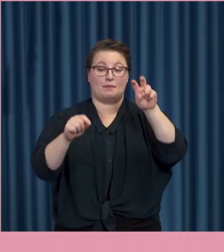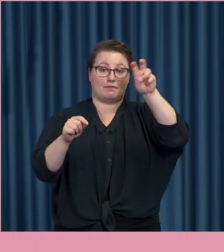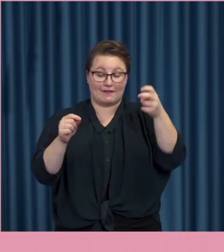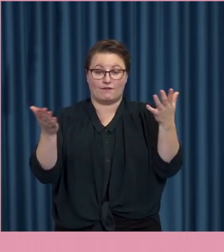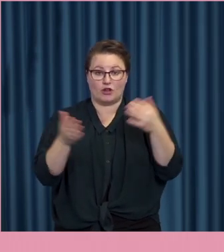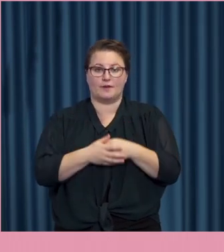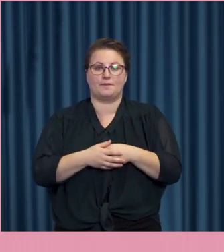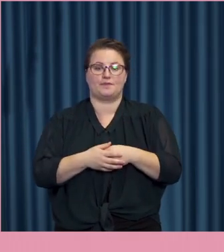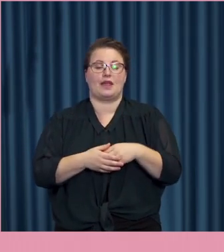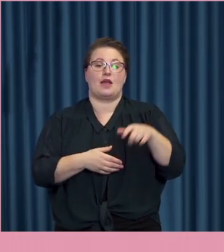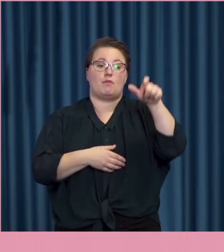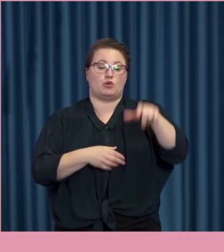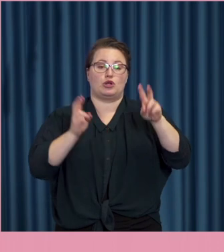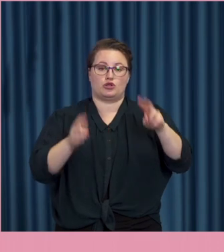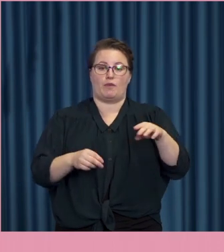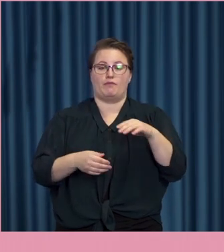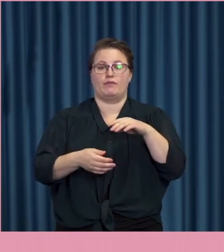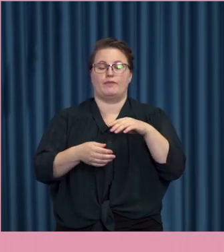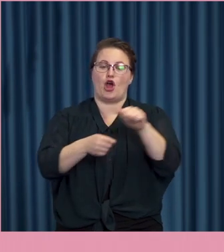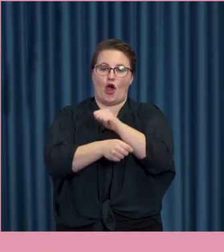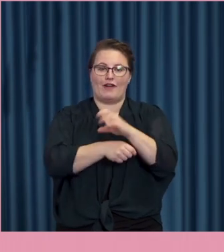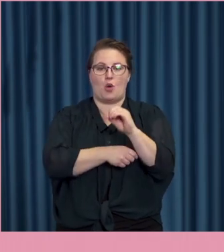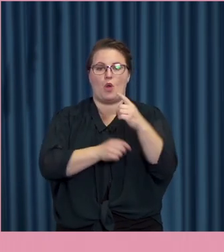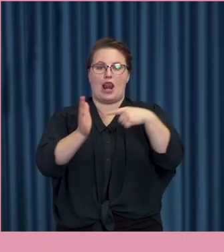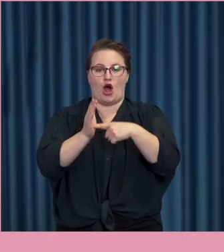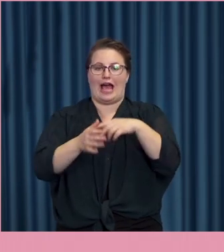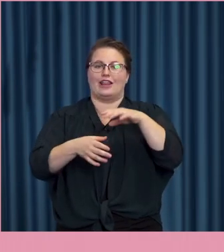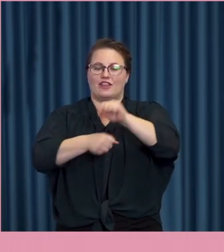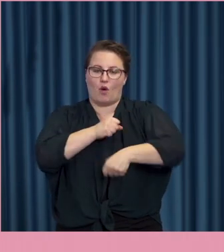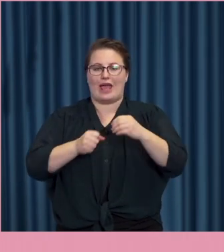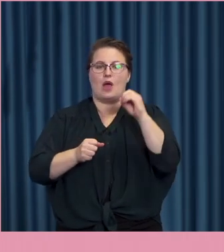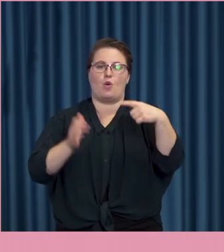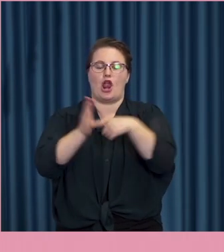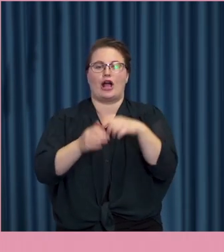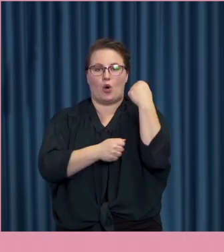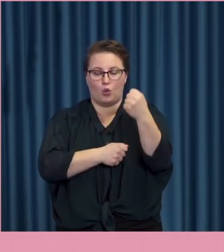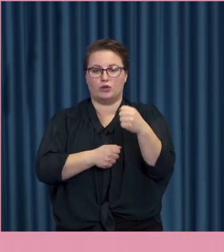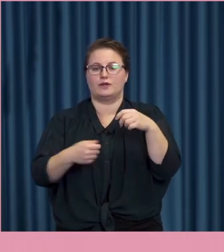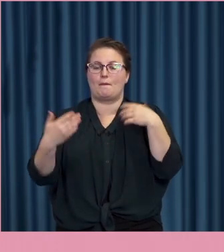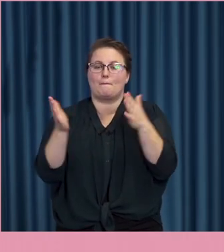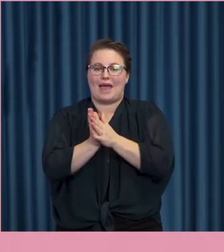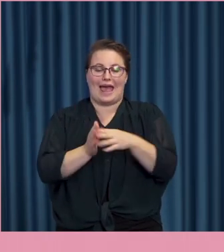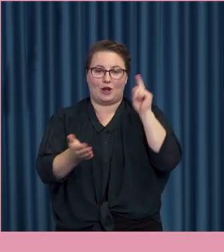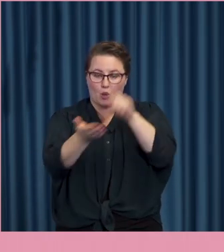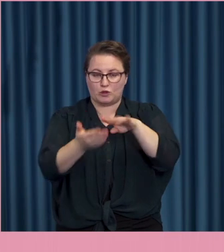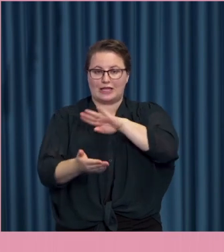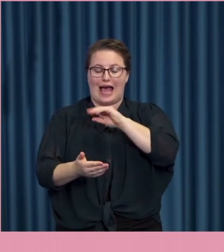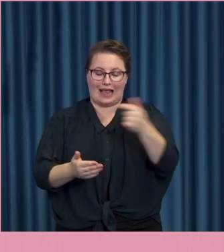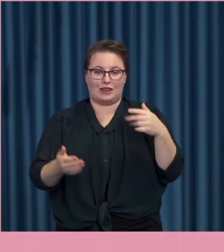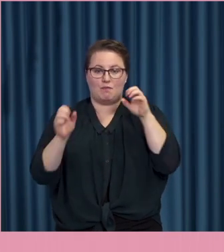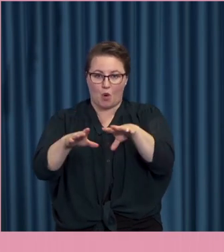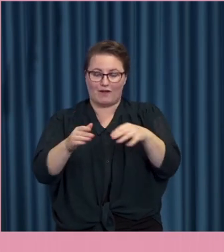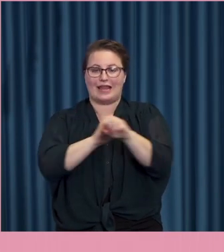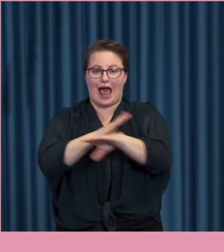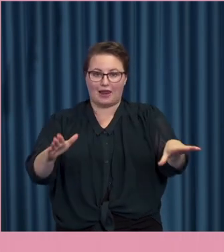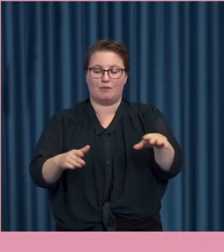idag. Den som övar olaga tvång eller olaga hot med uppsått att påverka den allmänna åsiktsbildningen eller